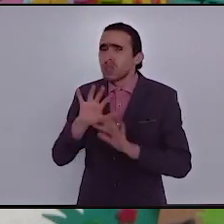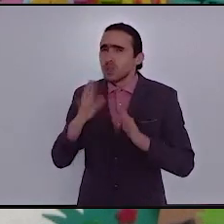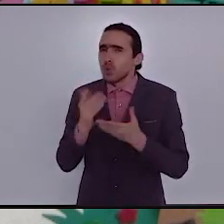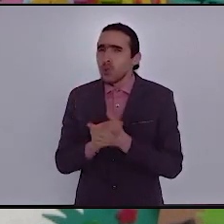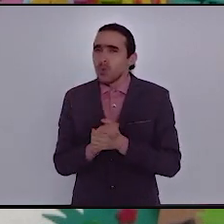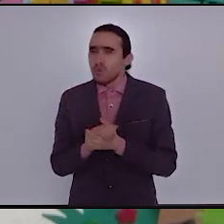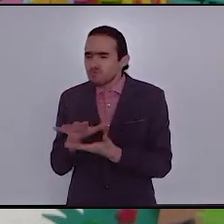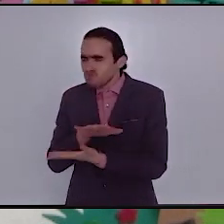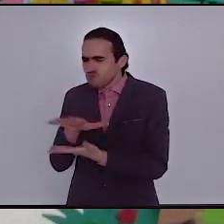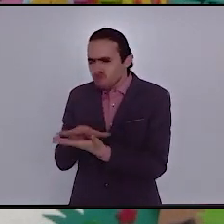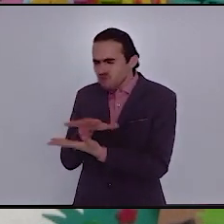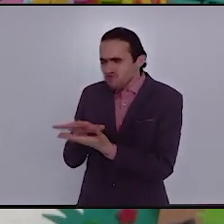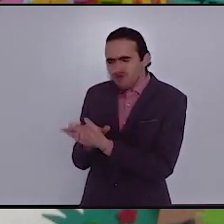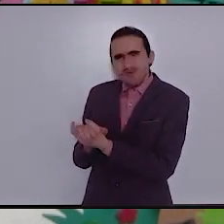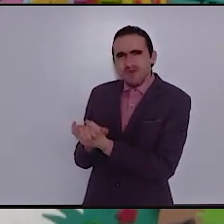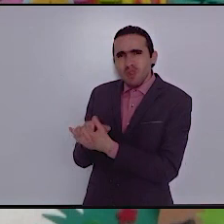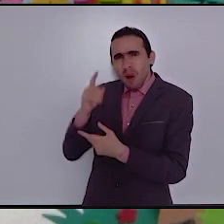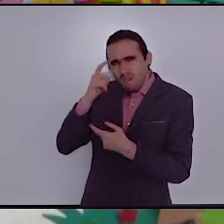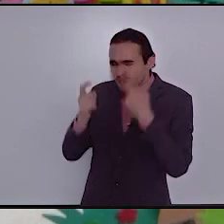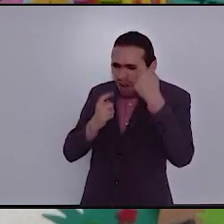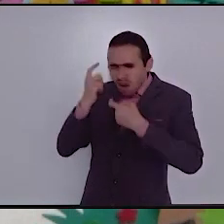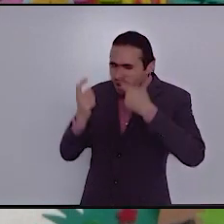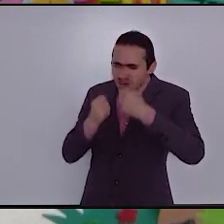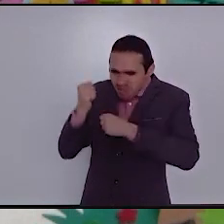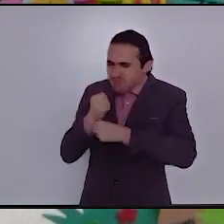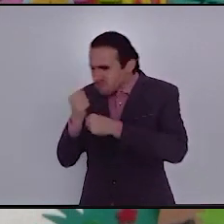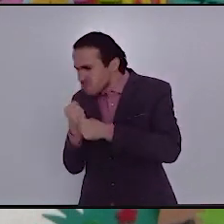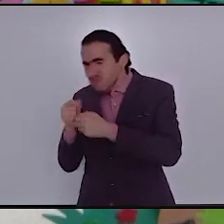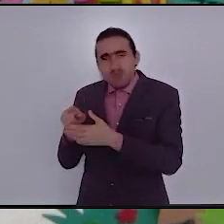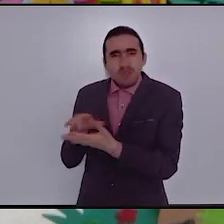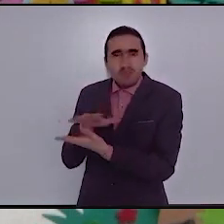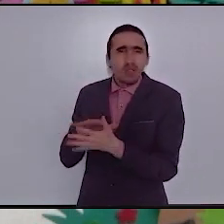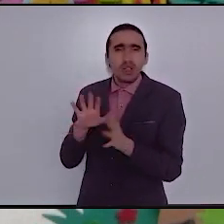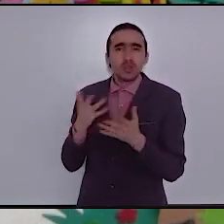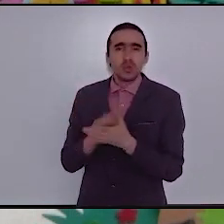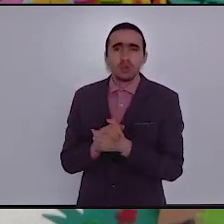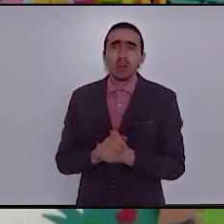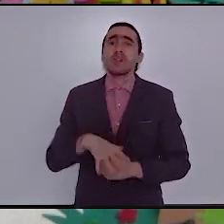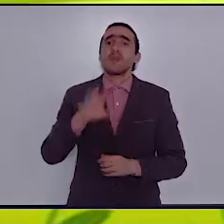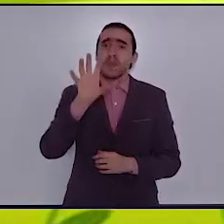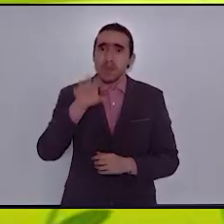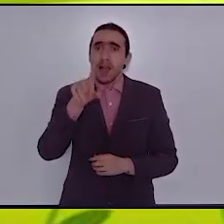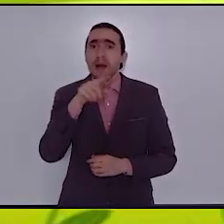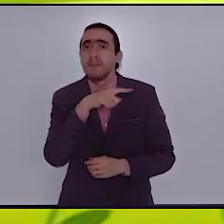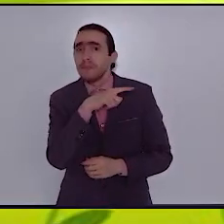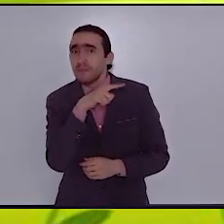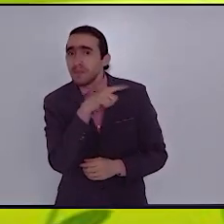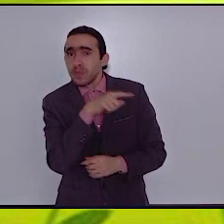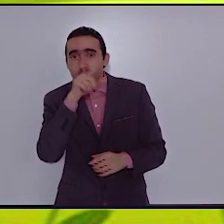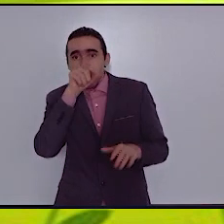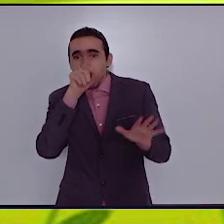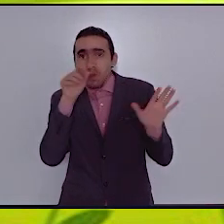ما المشكلة التي واجهت الغراب؟ ما أروعكم؟ نعم لقد واجهت الغراب